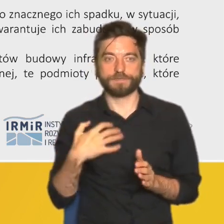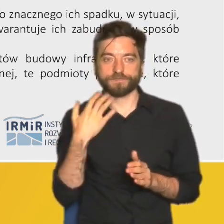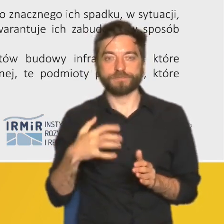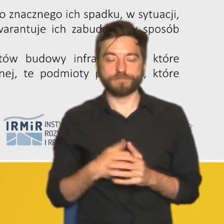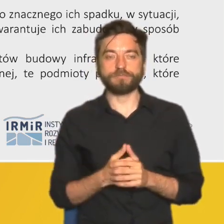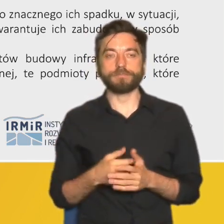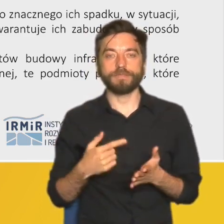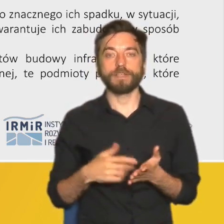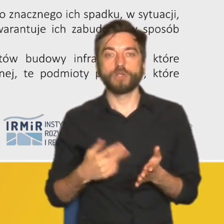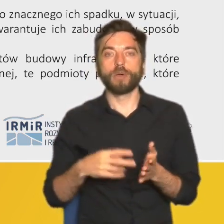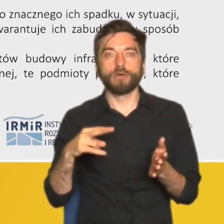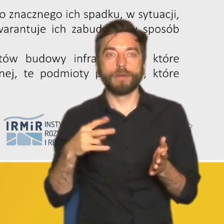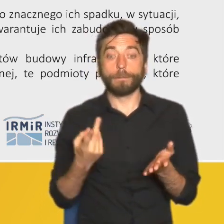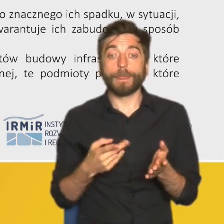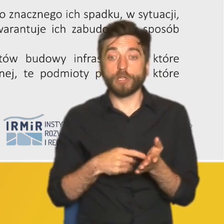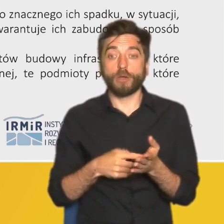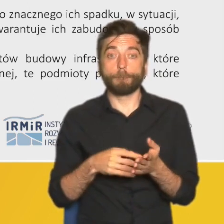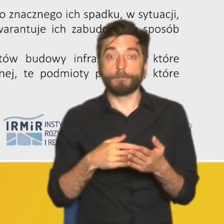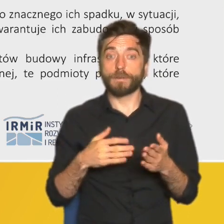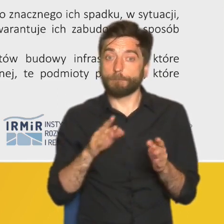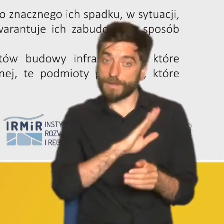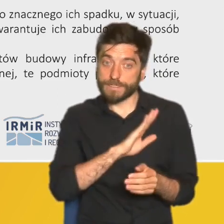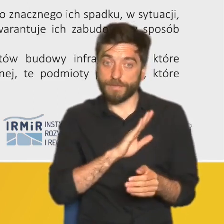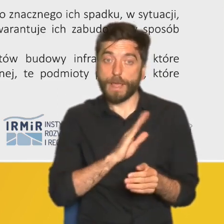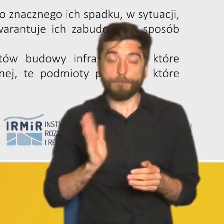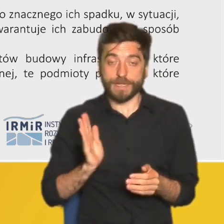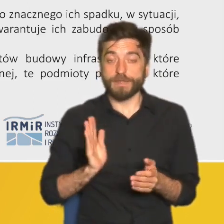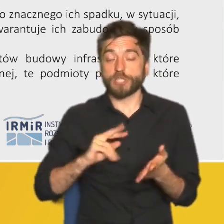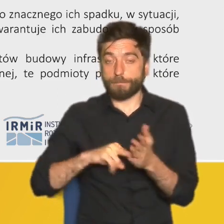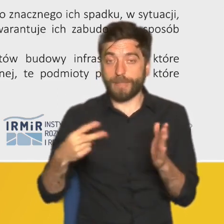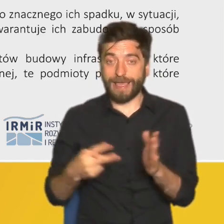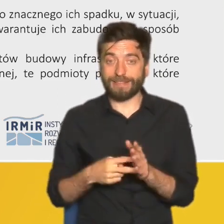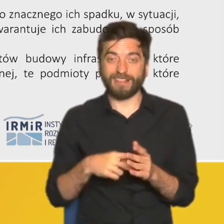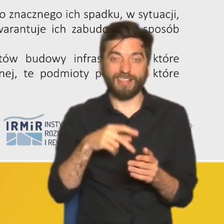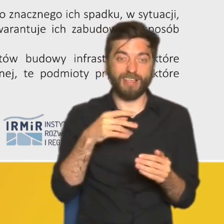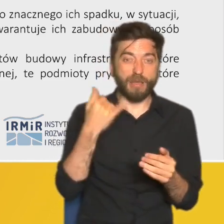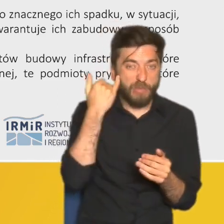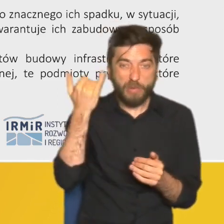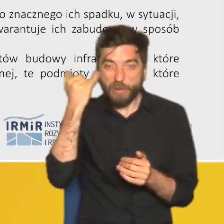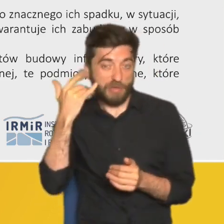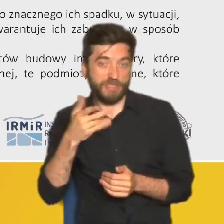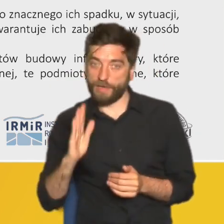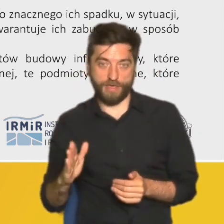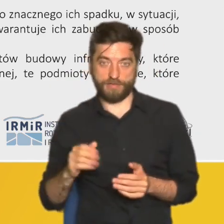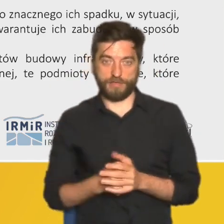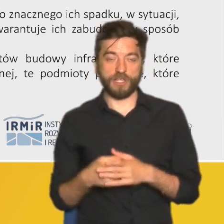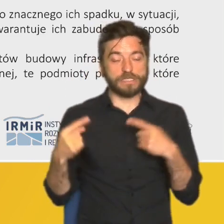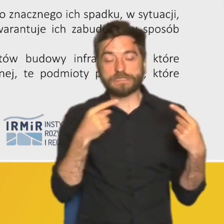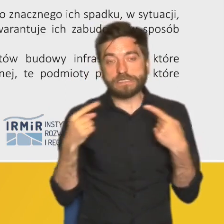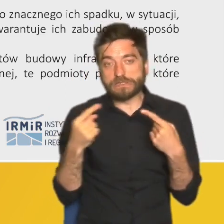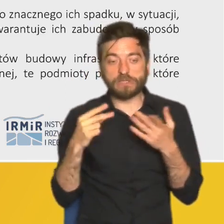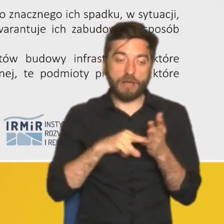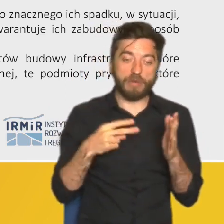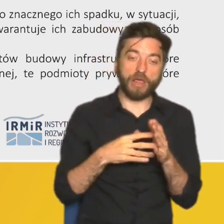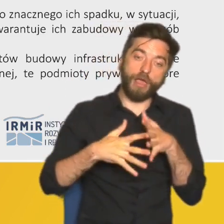powstawaniu planów wadliwych zapobiegłoby to także takiej abstrakcyjnej dyskusji o tym czy plan ma być